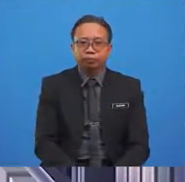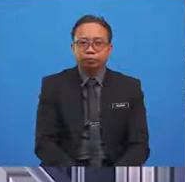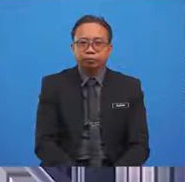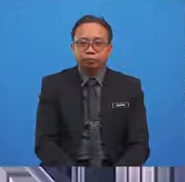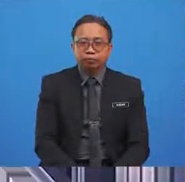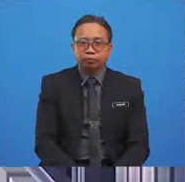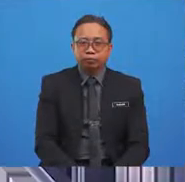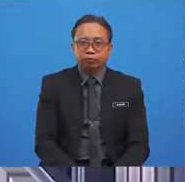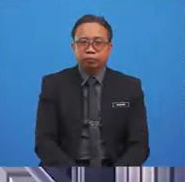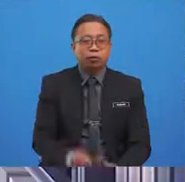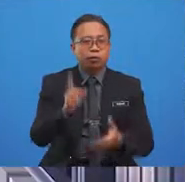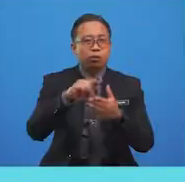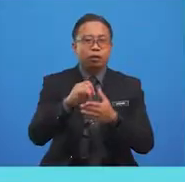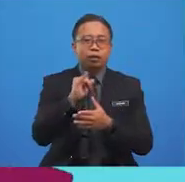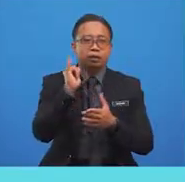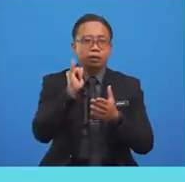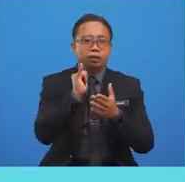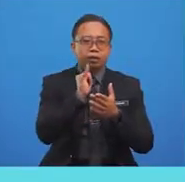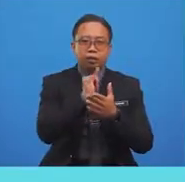what it is.